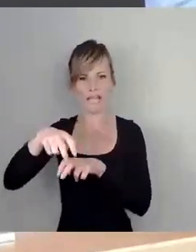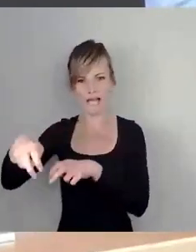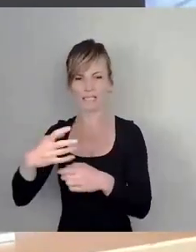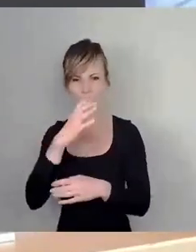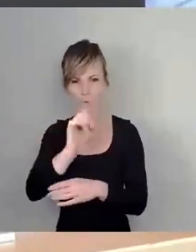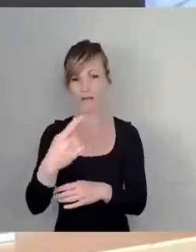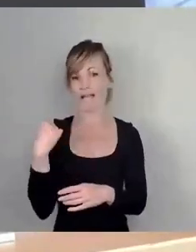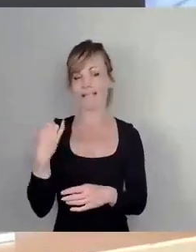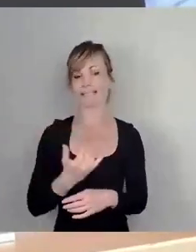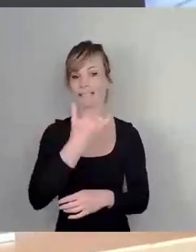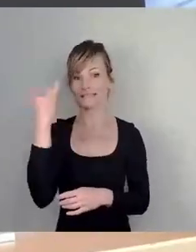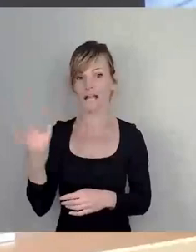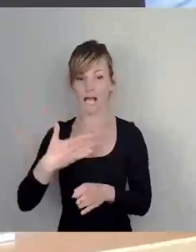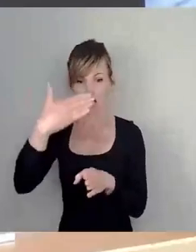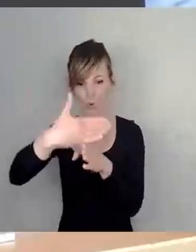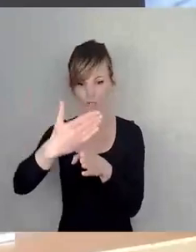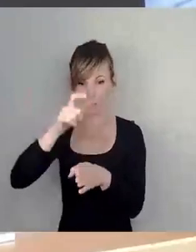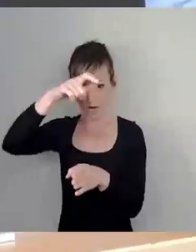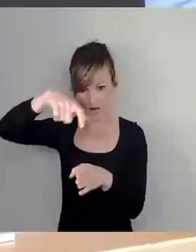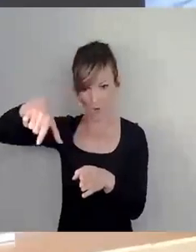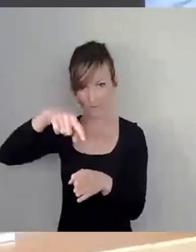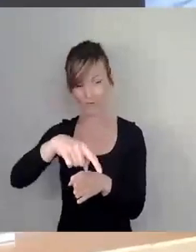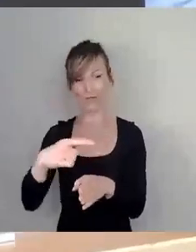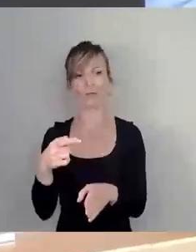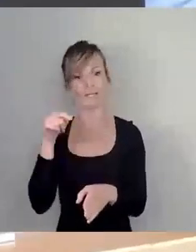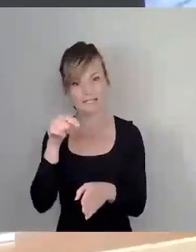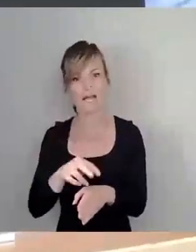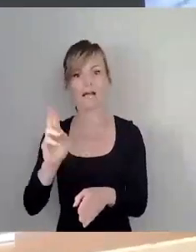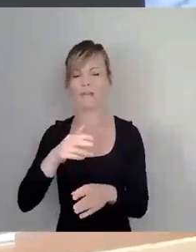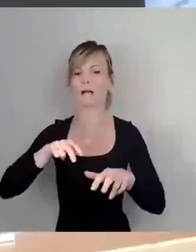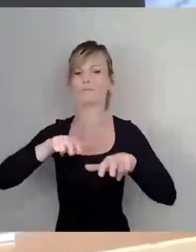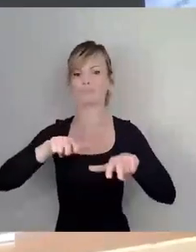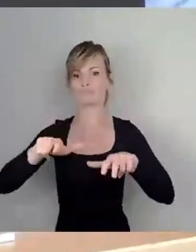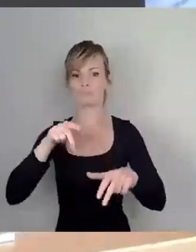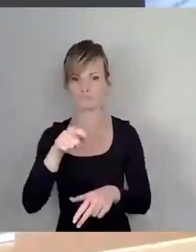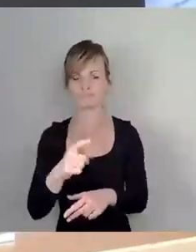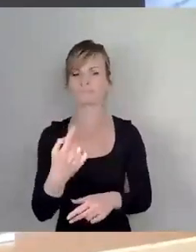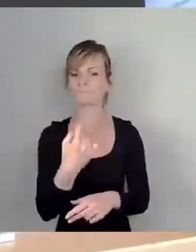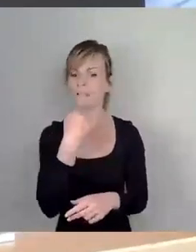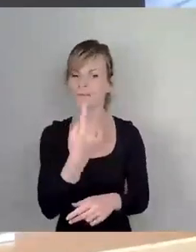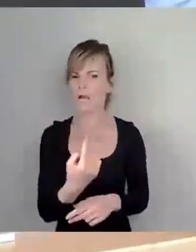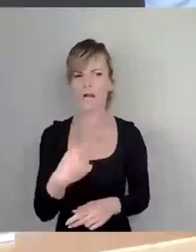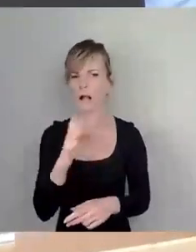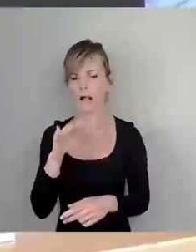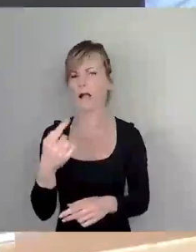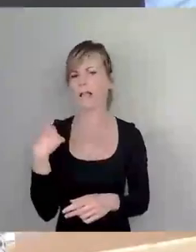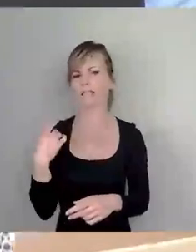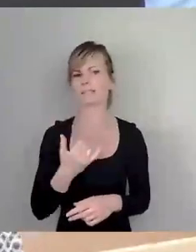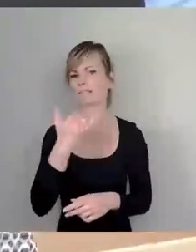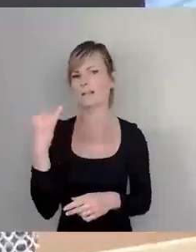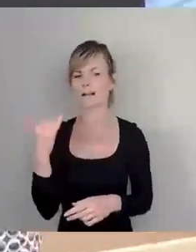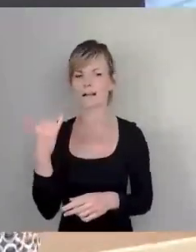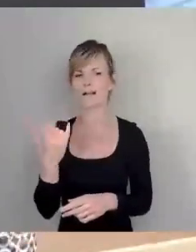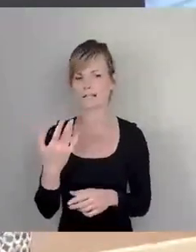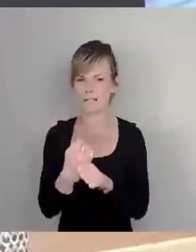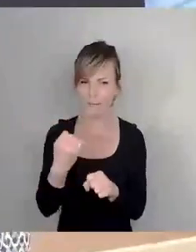das mal auf der Kreuzung gemacht. Aber ich habe auch mit denen, die da sich kümmern, geredet. Die haben dann gesagt, die haben das letztes Jahr mal gemacht, auch